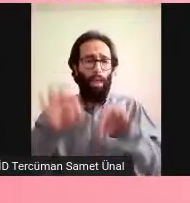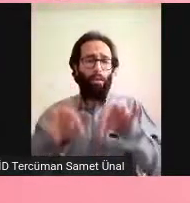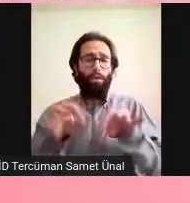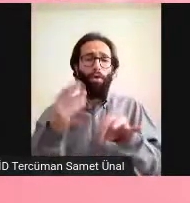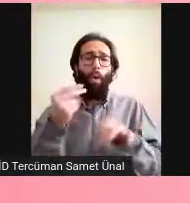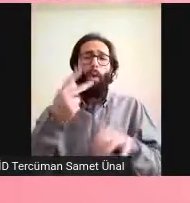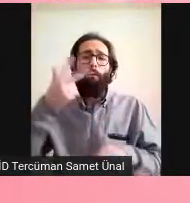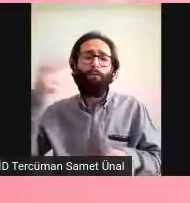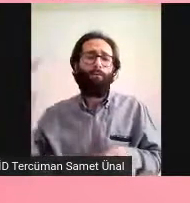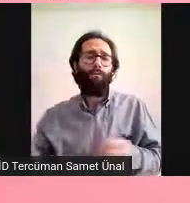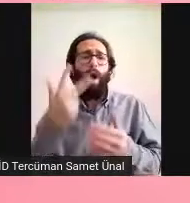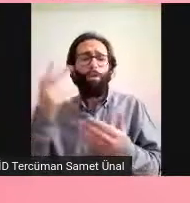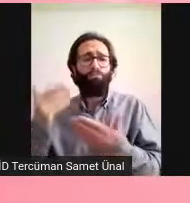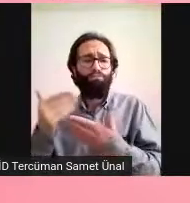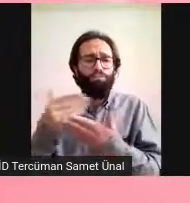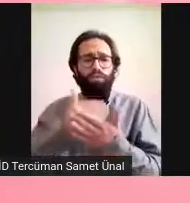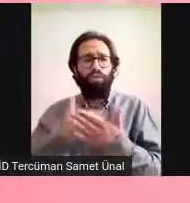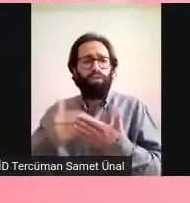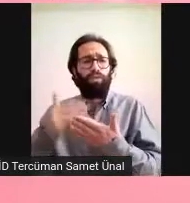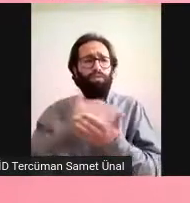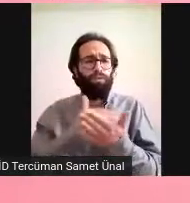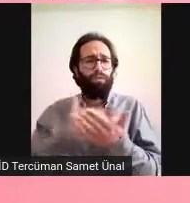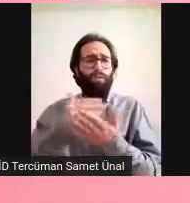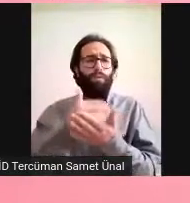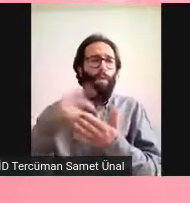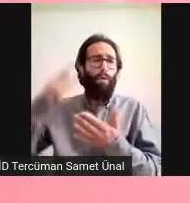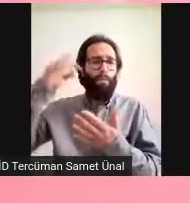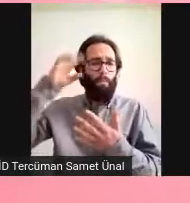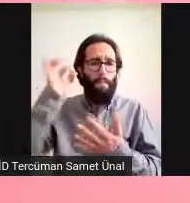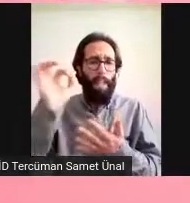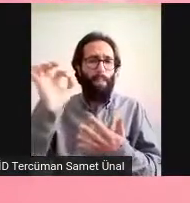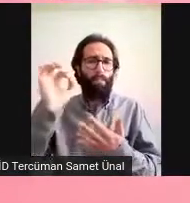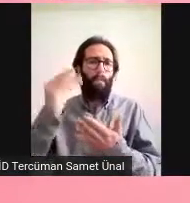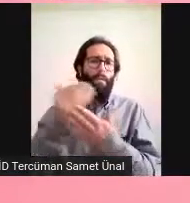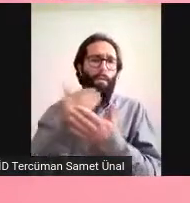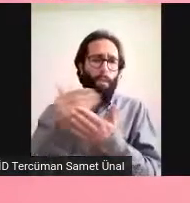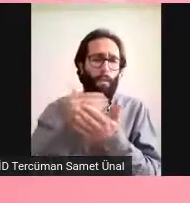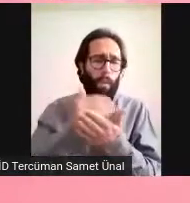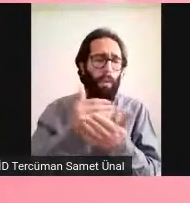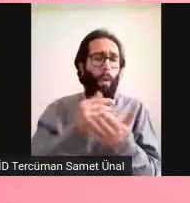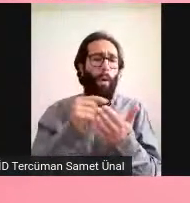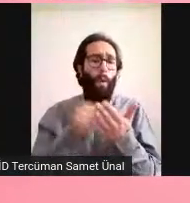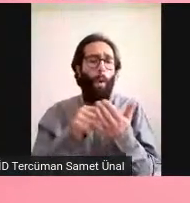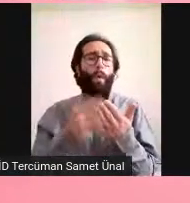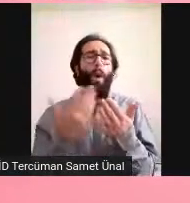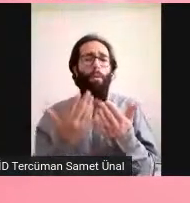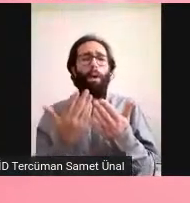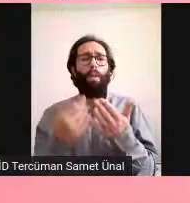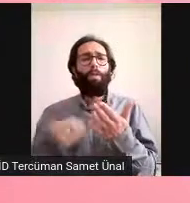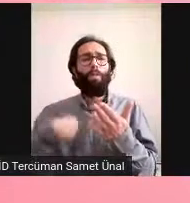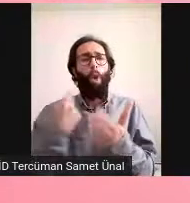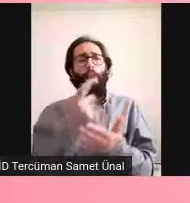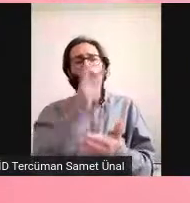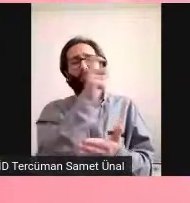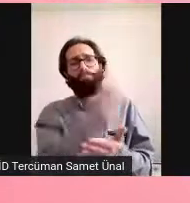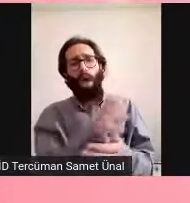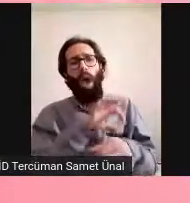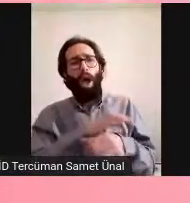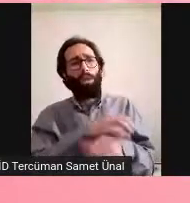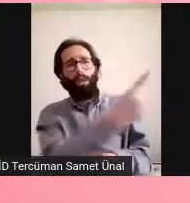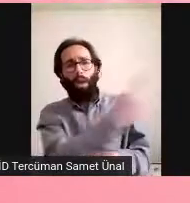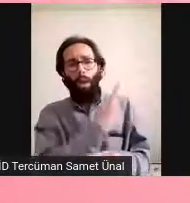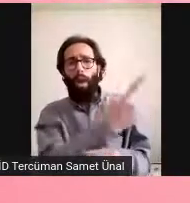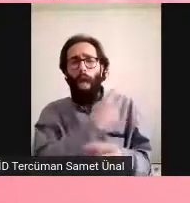için evet ama gündelik hastaya bakmak için çok uygun bir şey değil. Çok fazla veri geliyor çünkü bundan